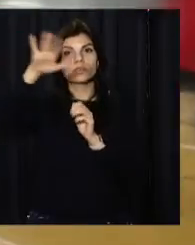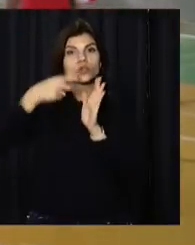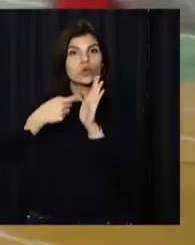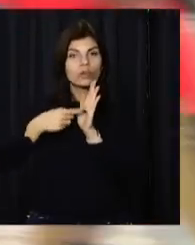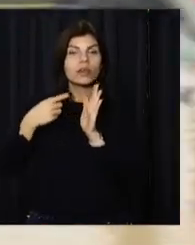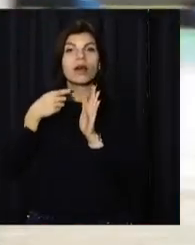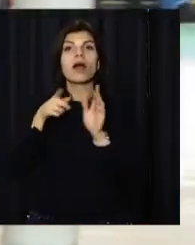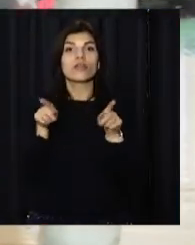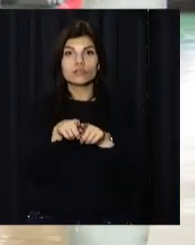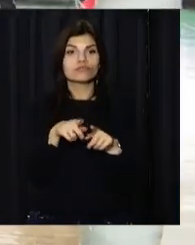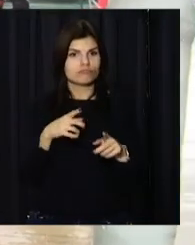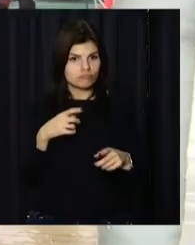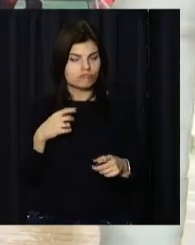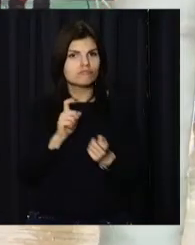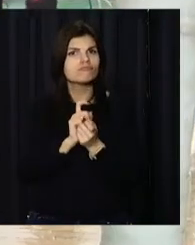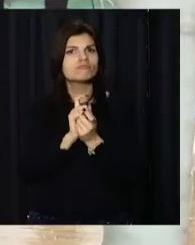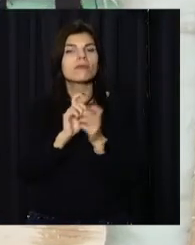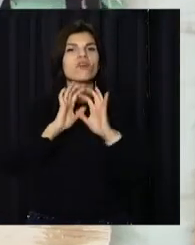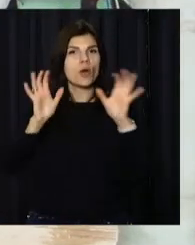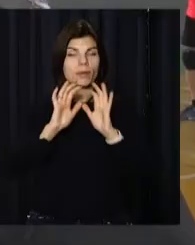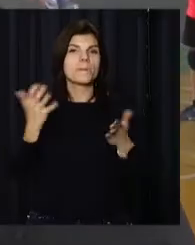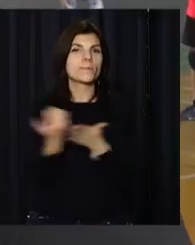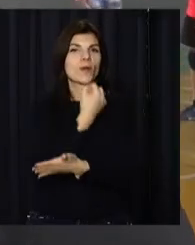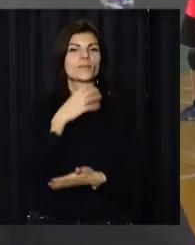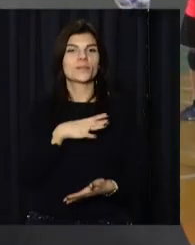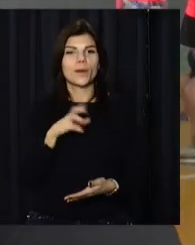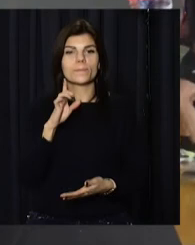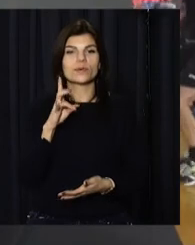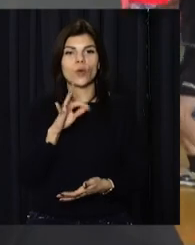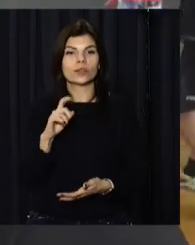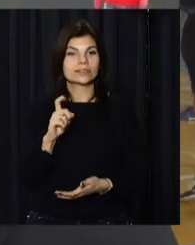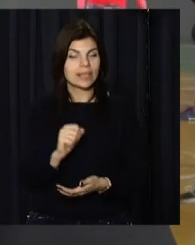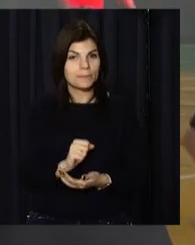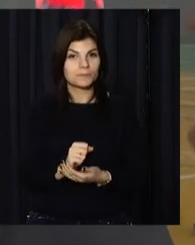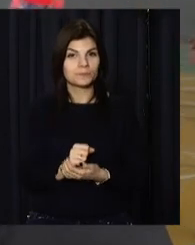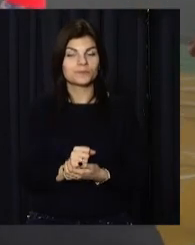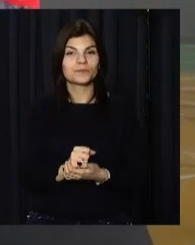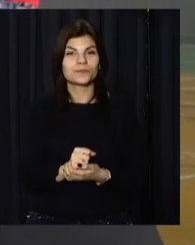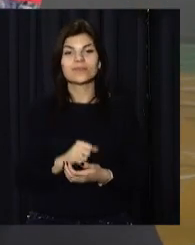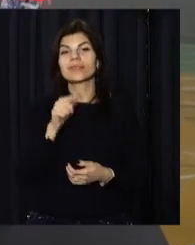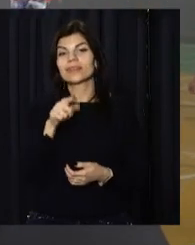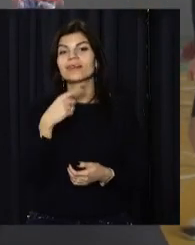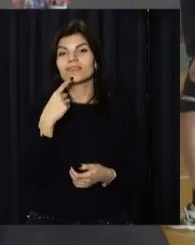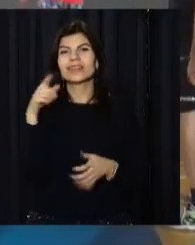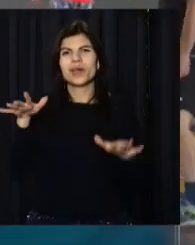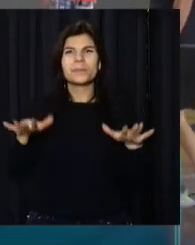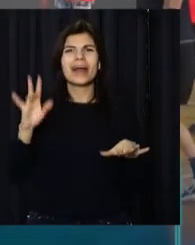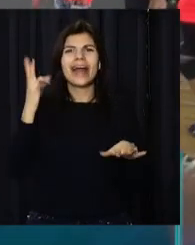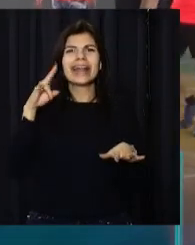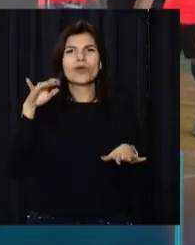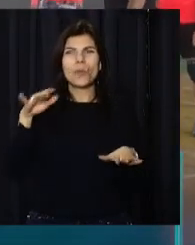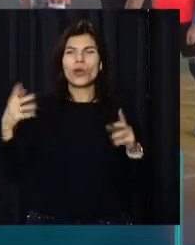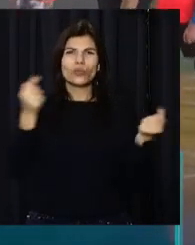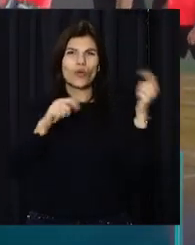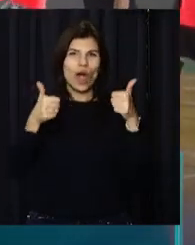з таким же запалом виборює бронзу у волейбольному турнірі. Нікополь – достатньо небольший місто. Там всі друг друга знають, ми всі друг друга знаємо, хто як грає.